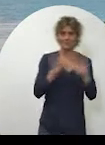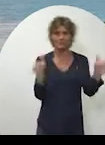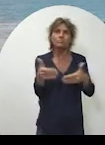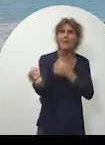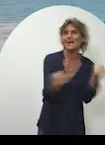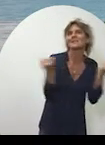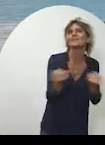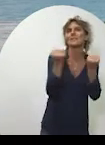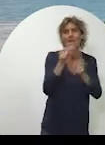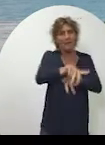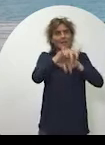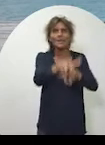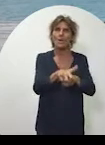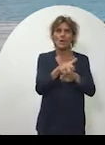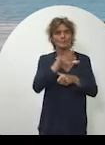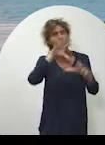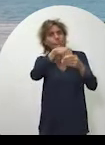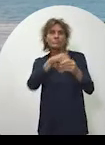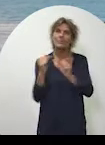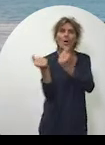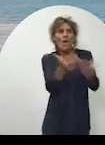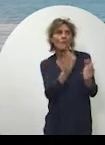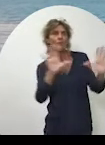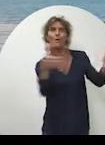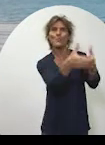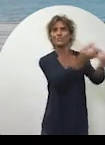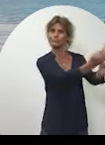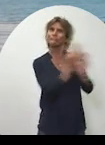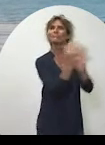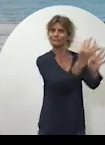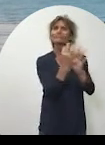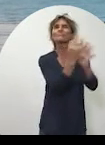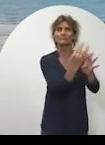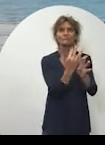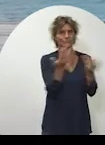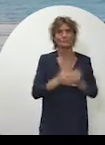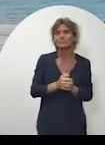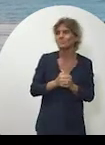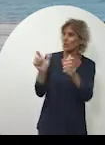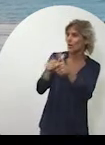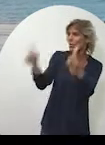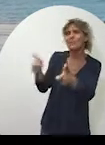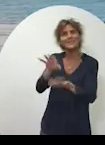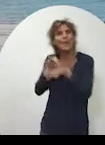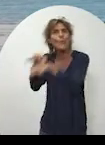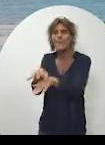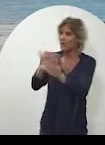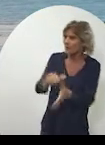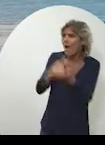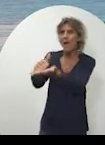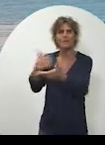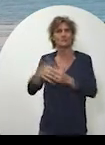agricole, avec le marché des terres régionales dans nos offres de formation. L'accompagnement des entreprises,